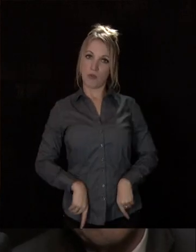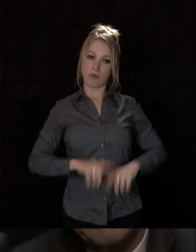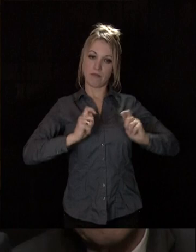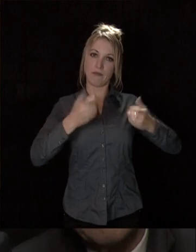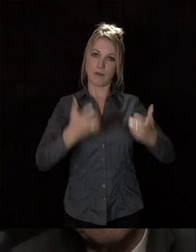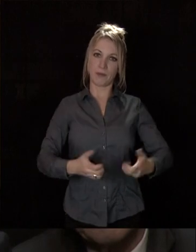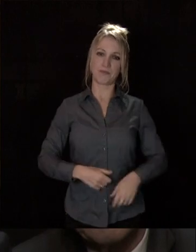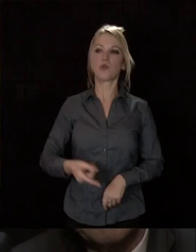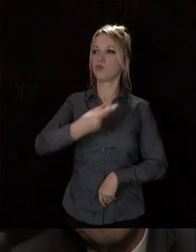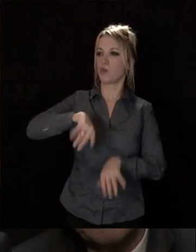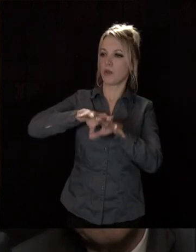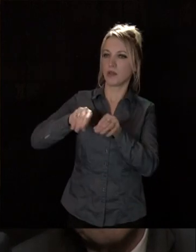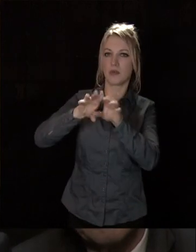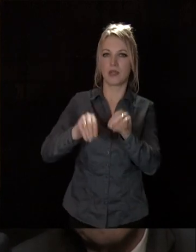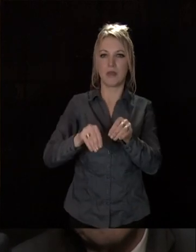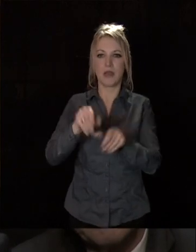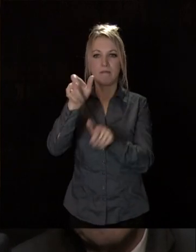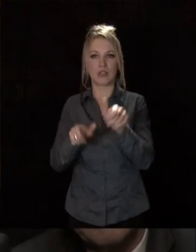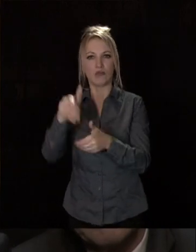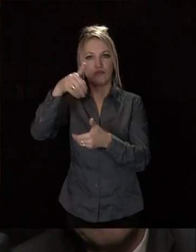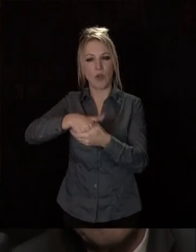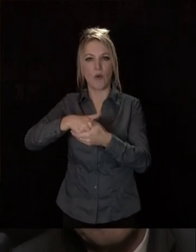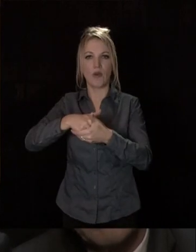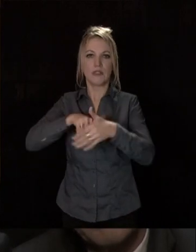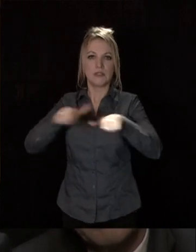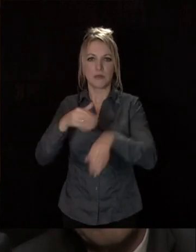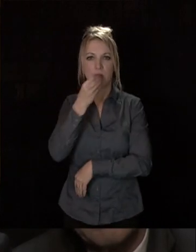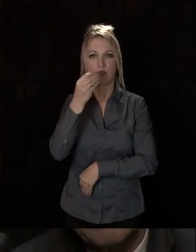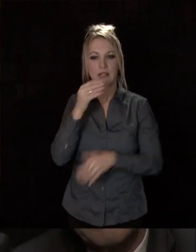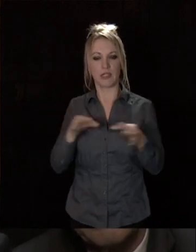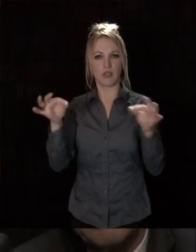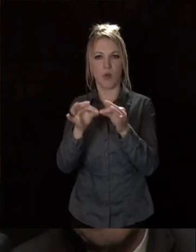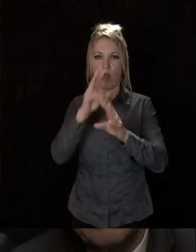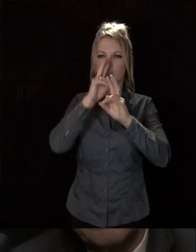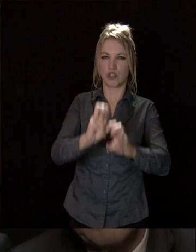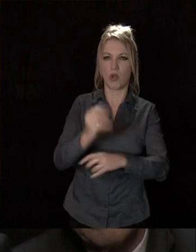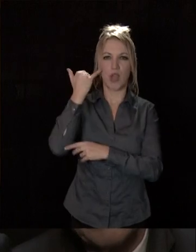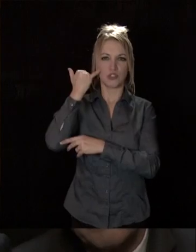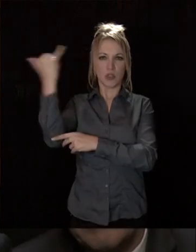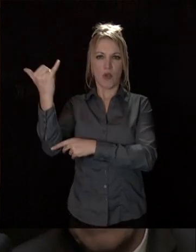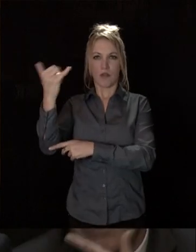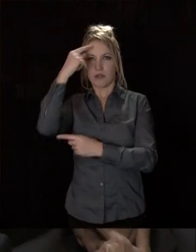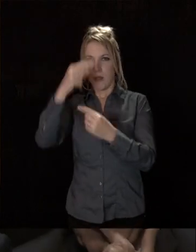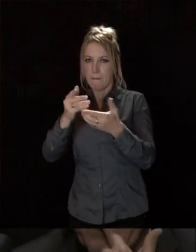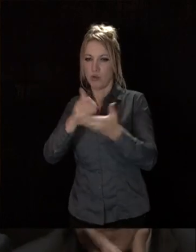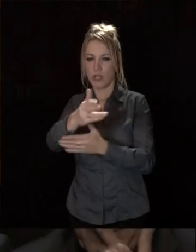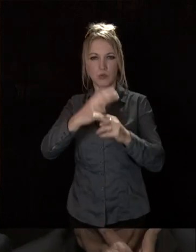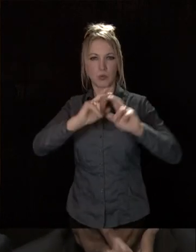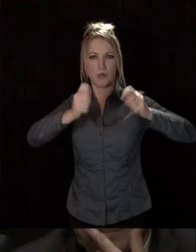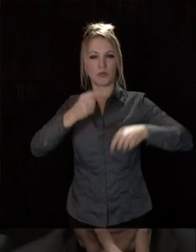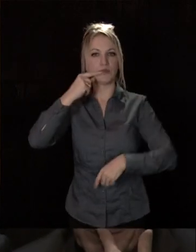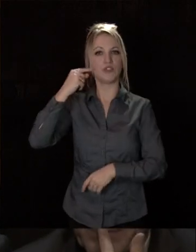avec tous les acteurs du système alimentaire du territoire, avec les chercheurs, avec les ingénieurs, dans un projet intitulé